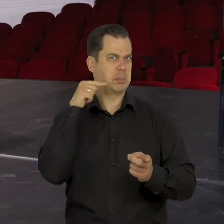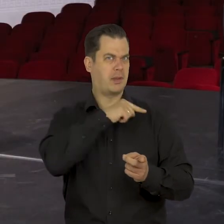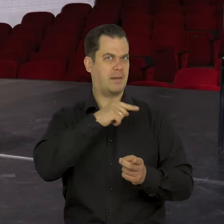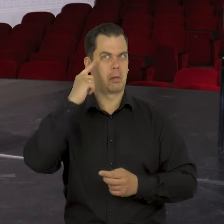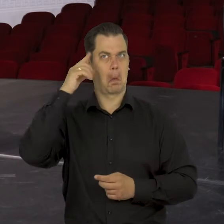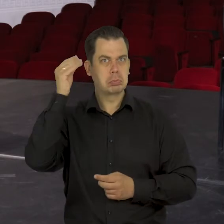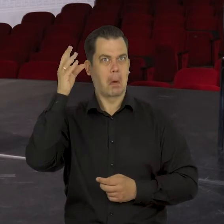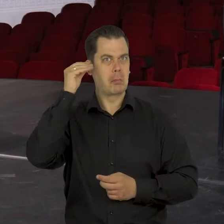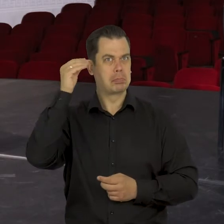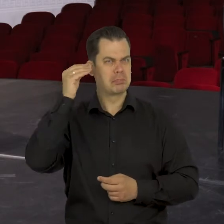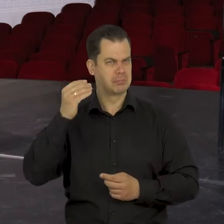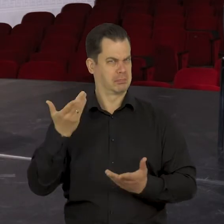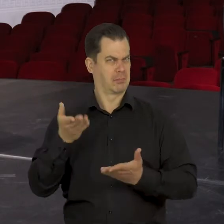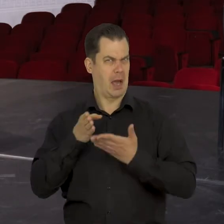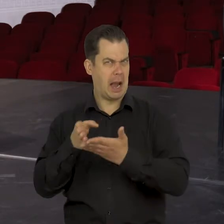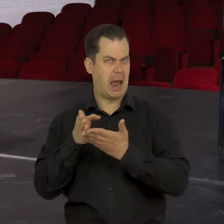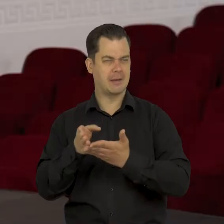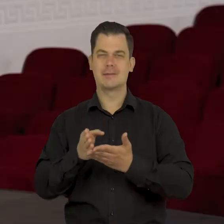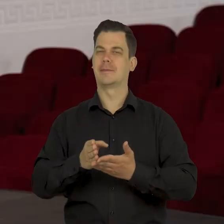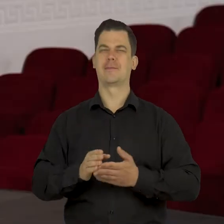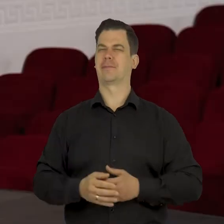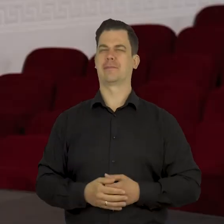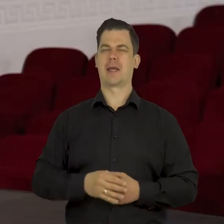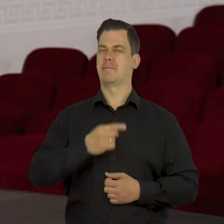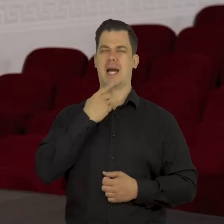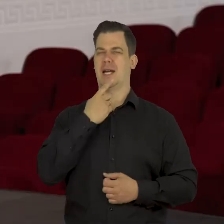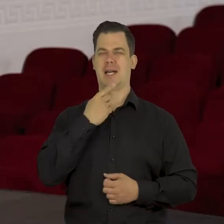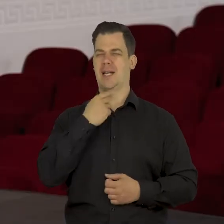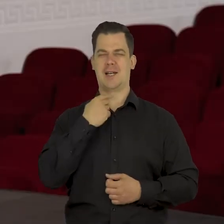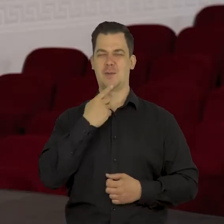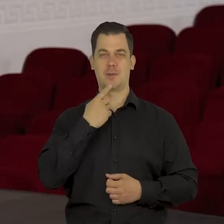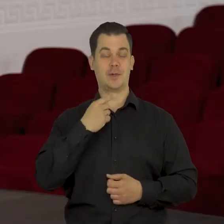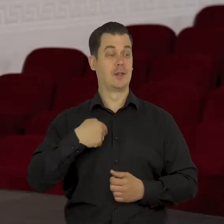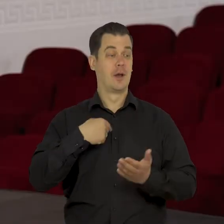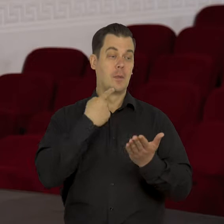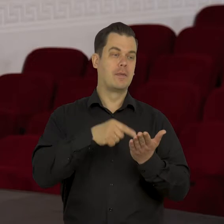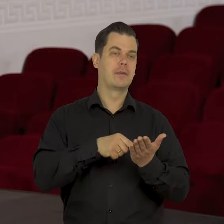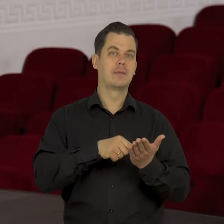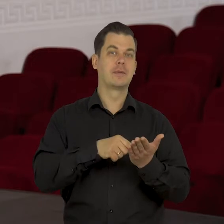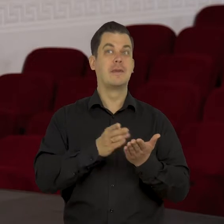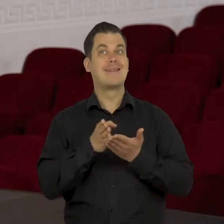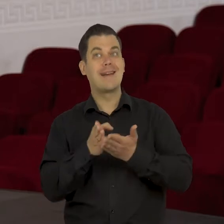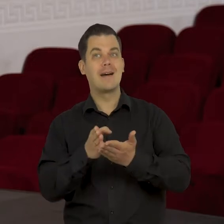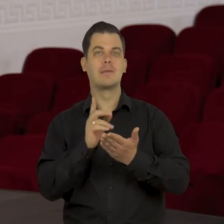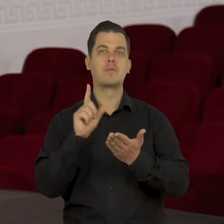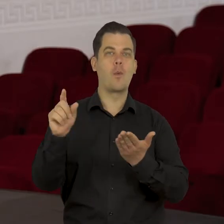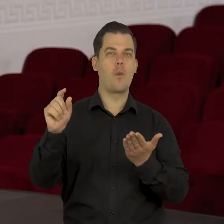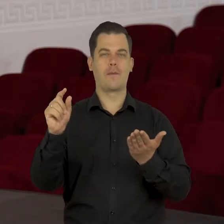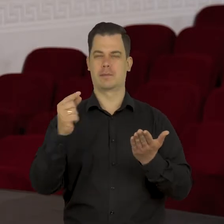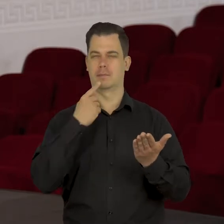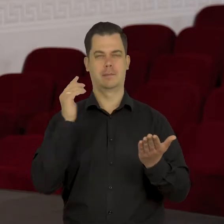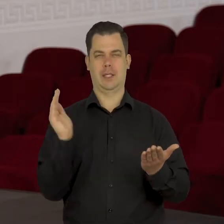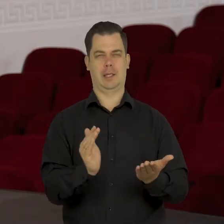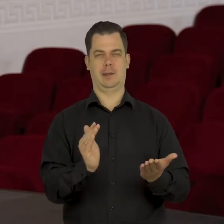i trzeba im podpowiadać? Nie, absolutnie. Rzadko podpowiadam tak naprawdę, jeśli mówimy o podpowiadaniu w trakcie spektaklu,